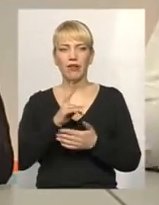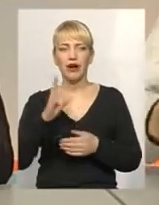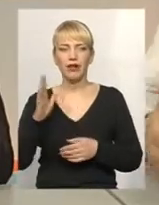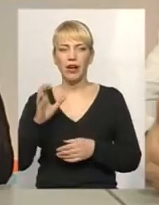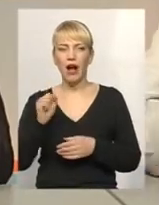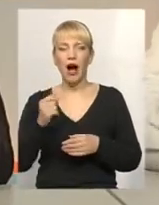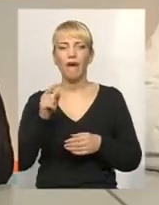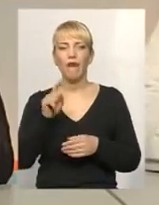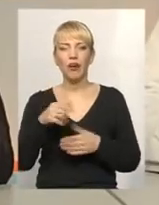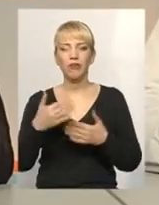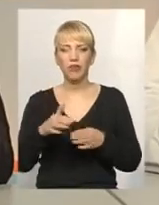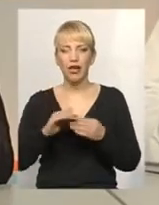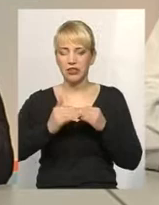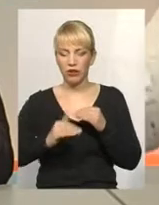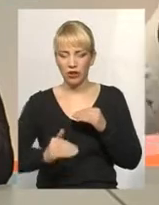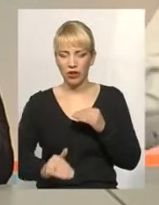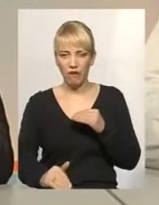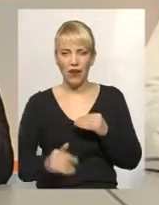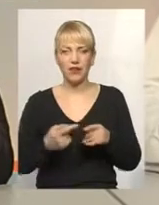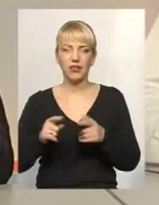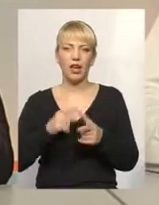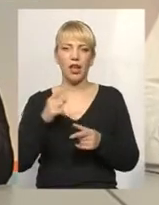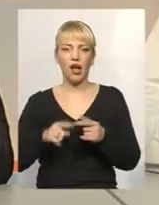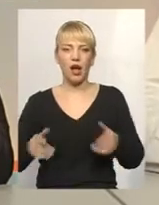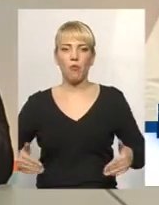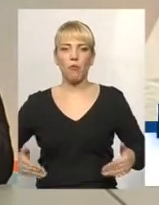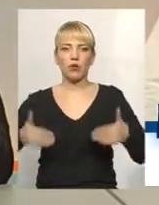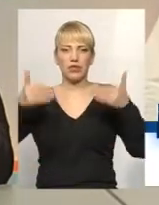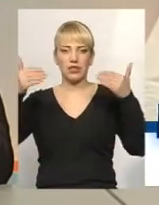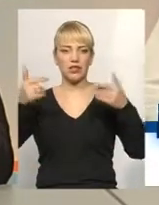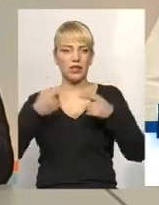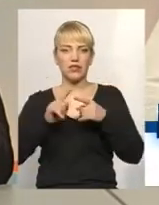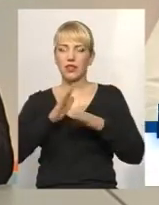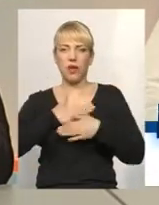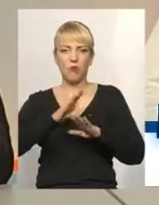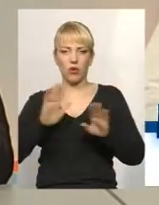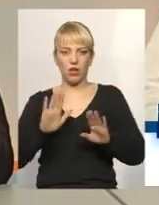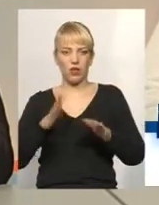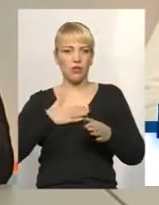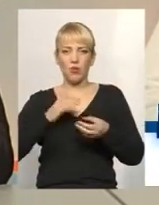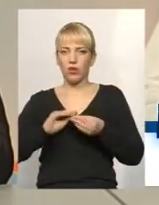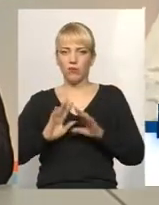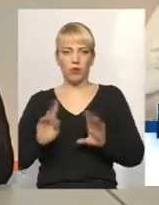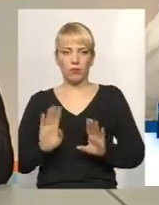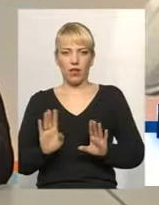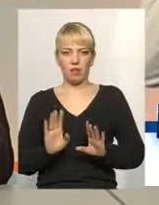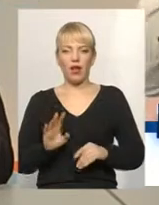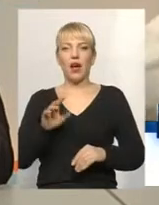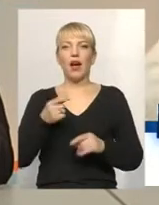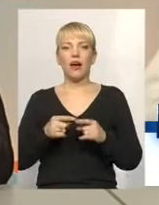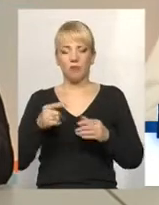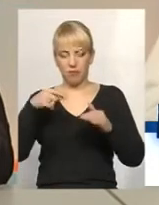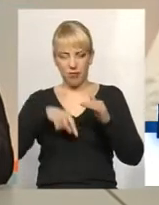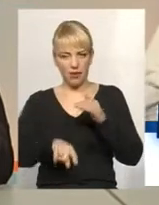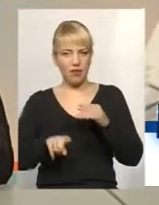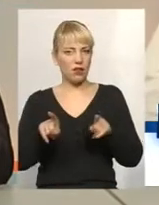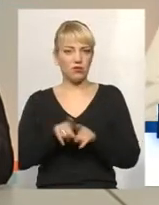от вже сходинкова клітка або зовнішня стіна, то вже не моя. То вже не мої проблеми. вже не мої. Тобто, да, то вже... Підвал,